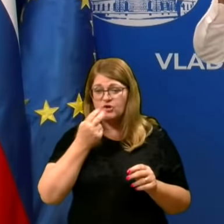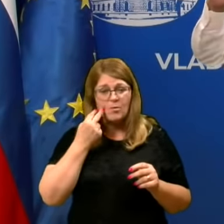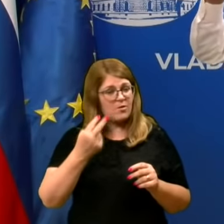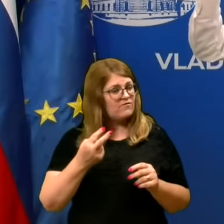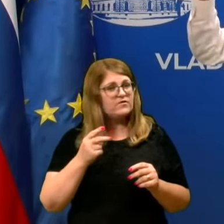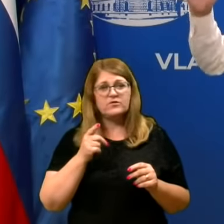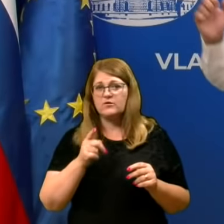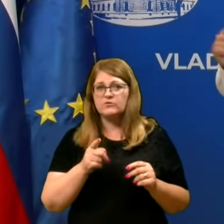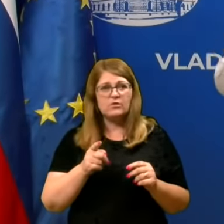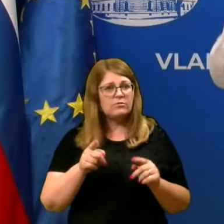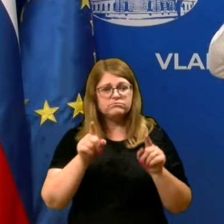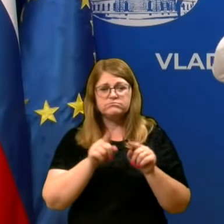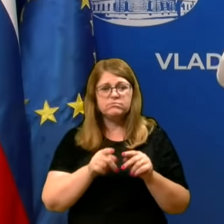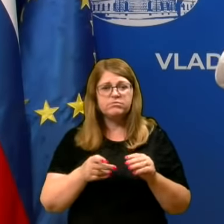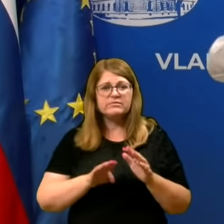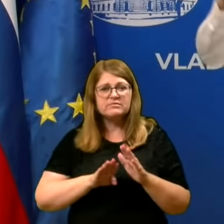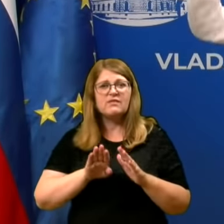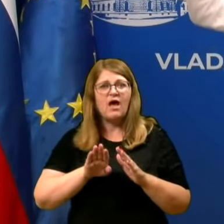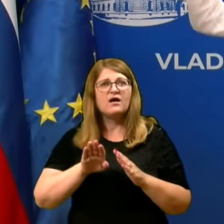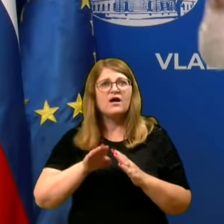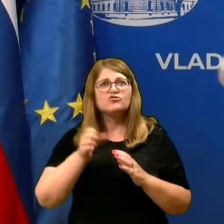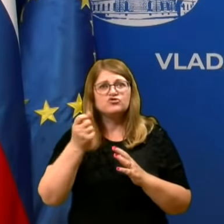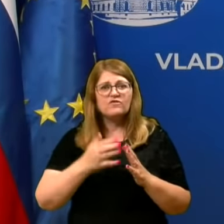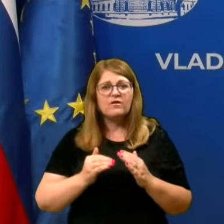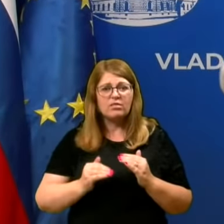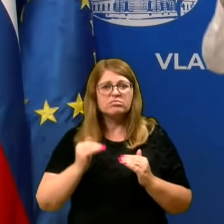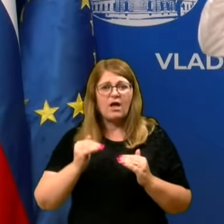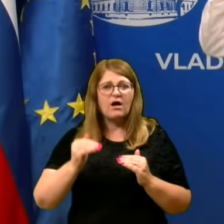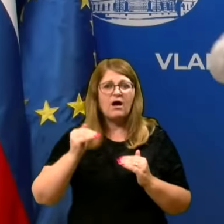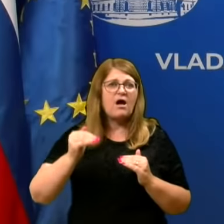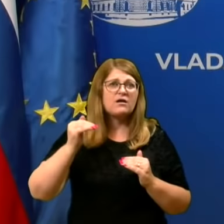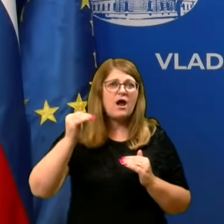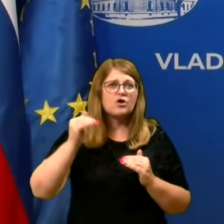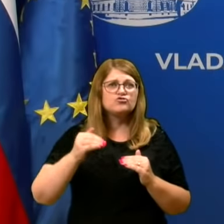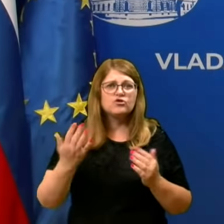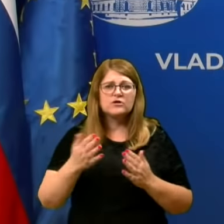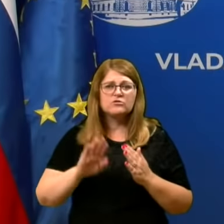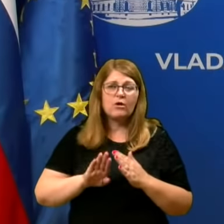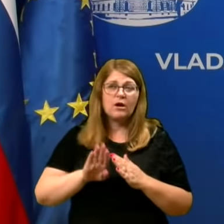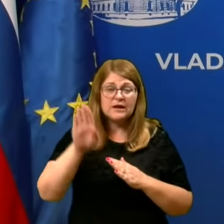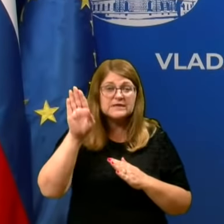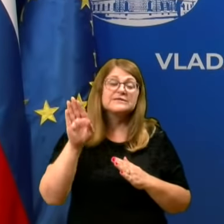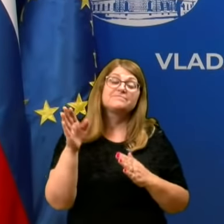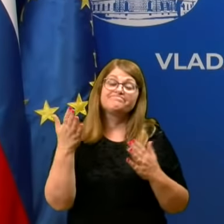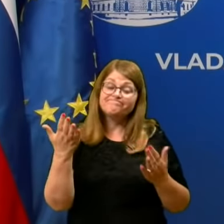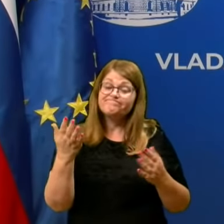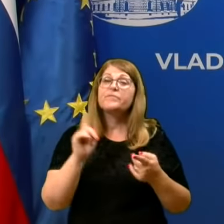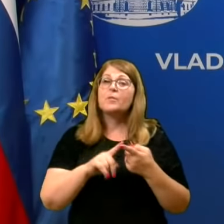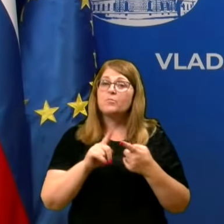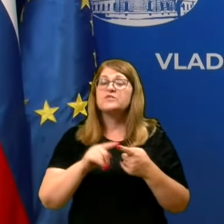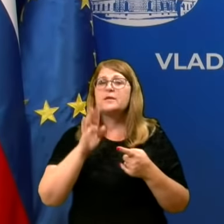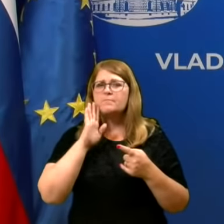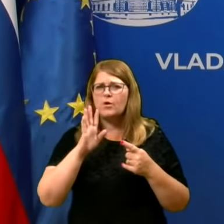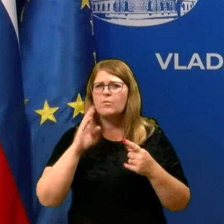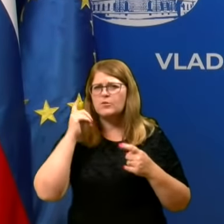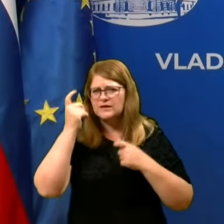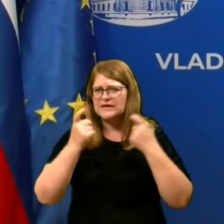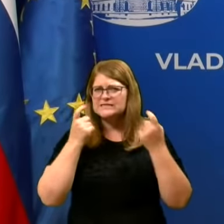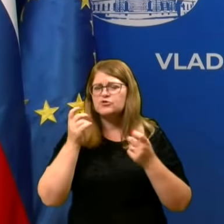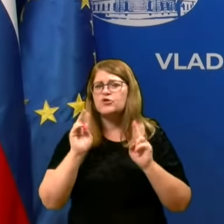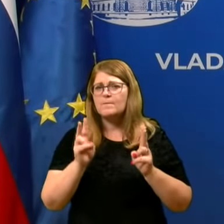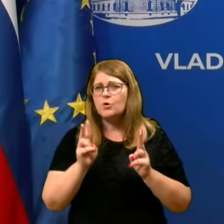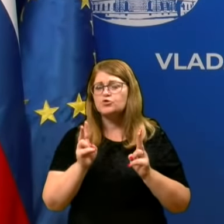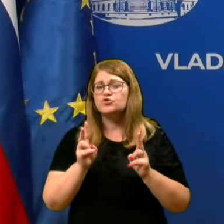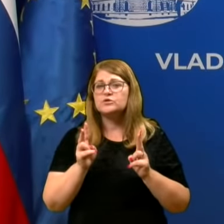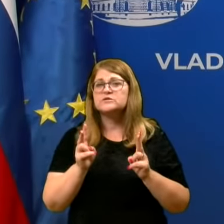ne ostane na tej ravni in da številke, da krivulja sunkovito raste, potem nedvomno bomo preučili možnost,